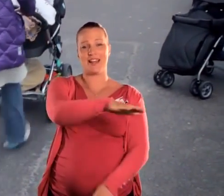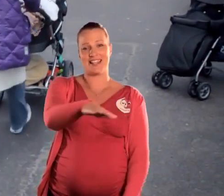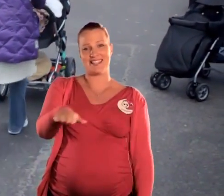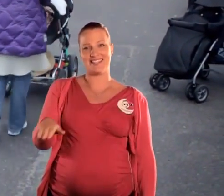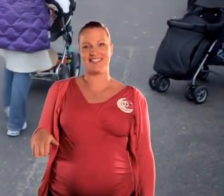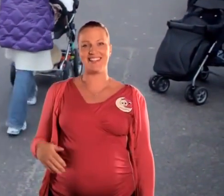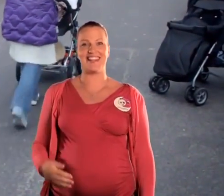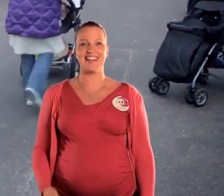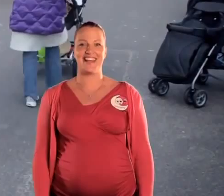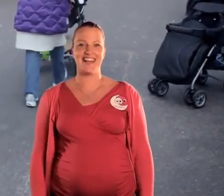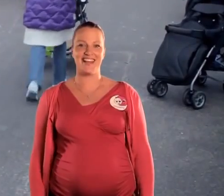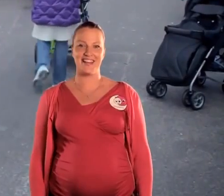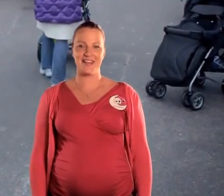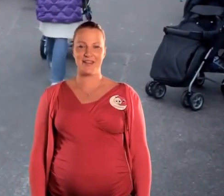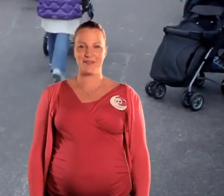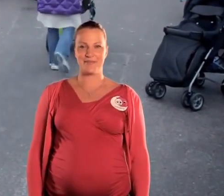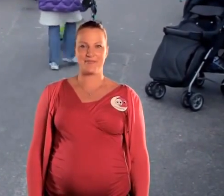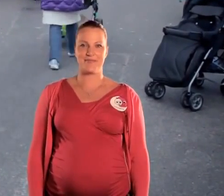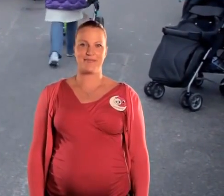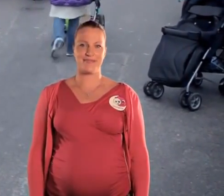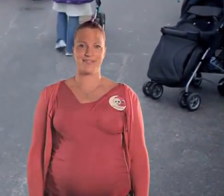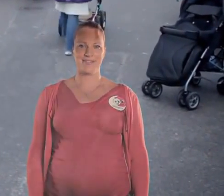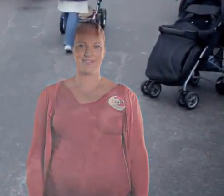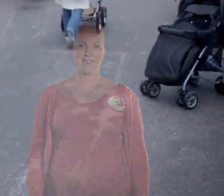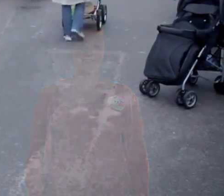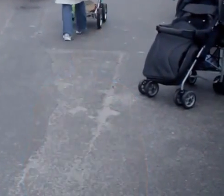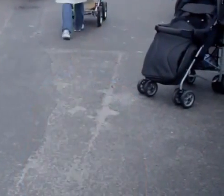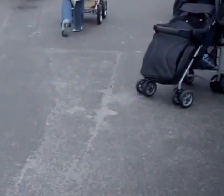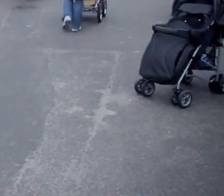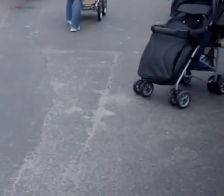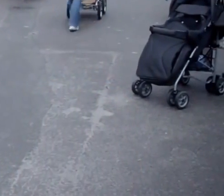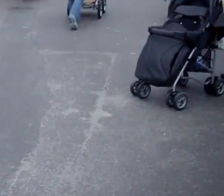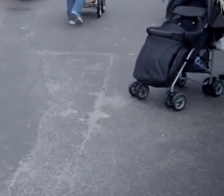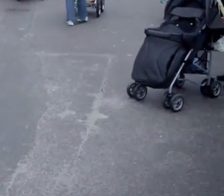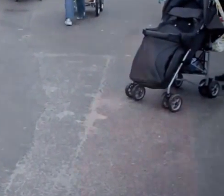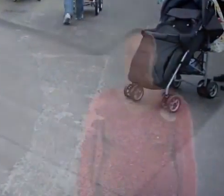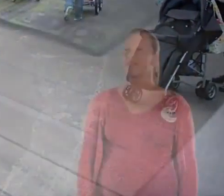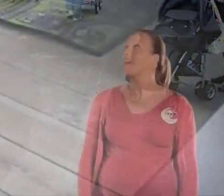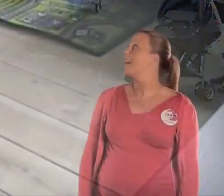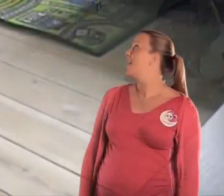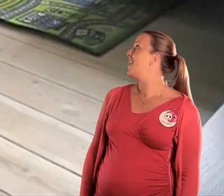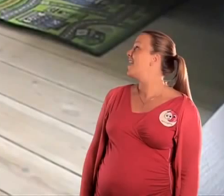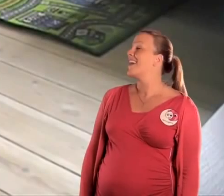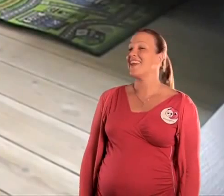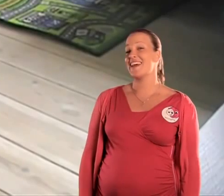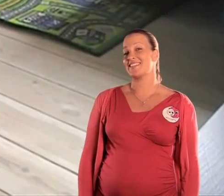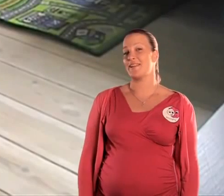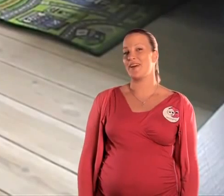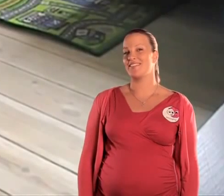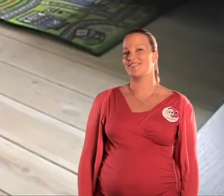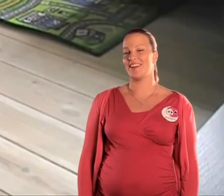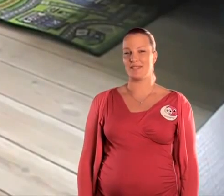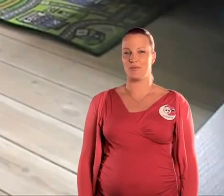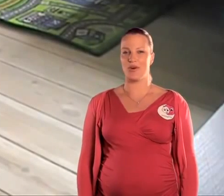legepladsen her Her er